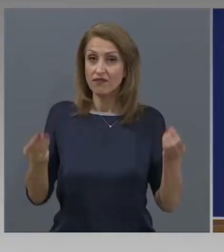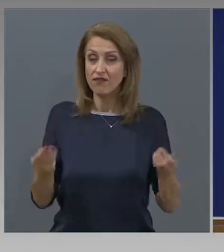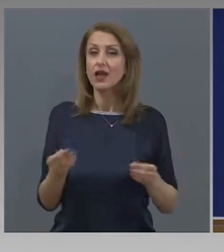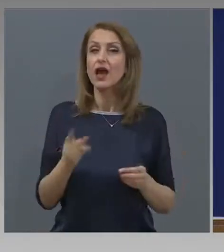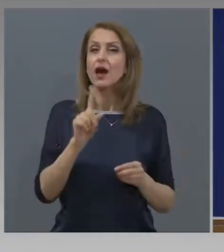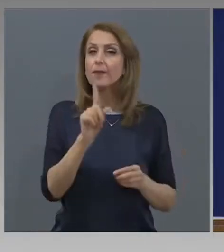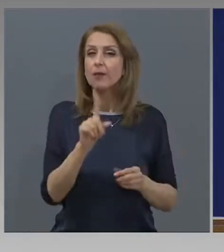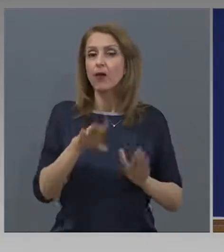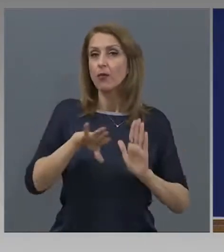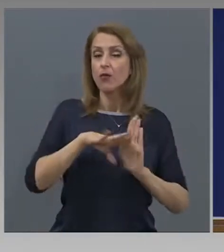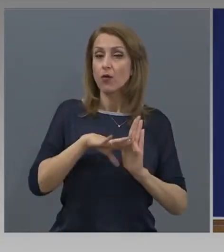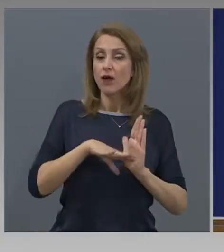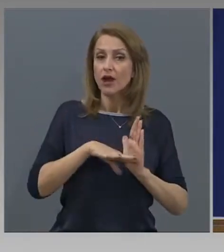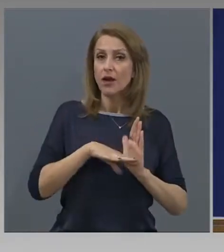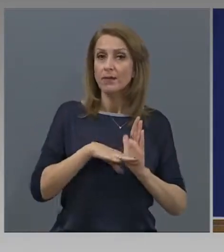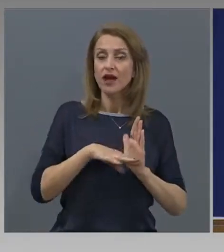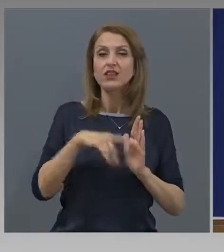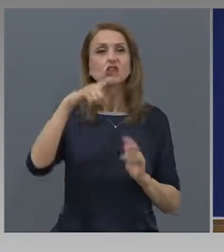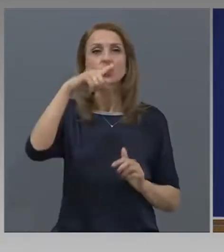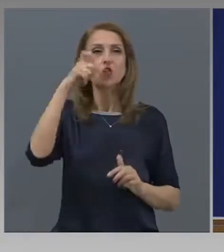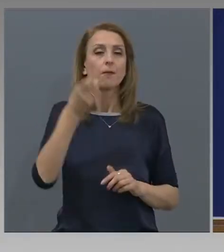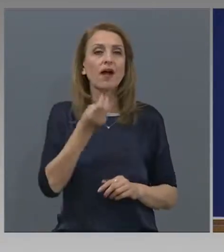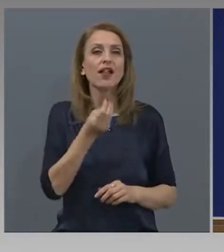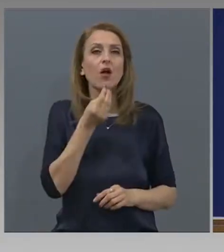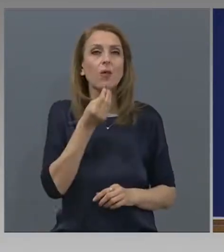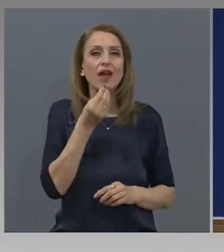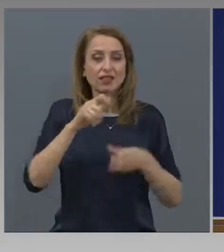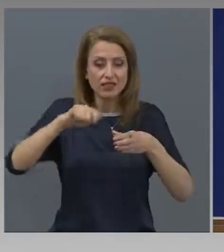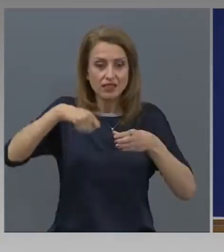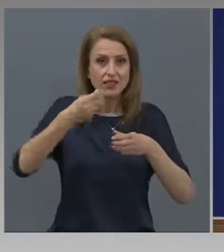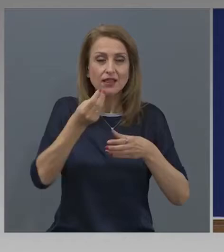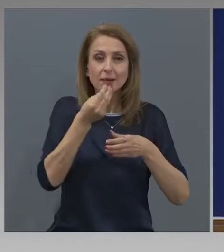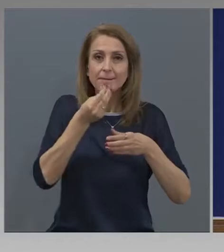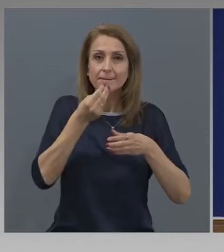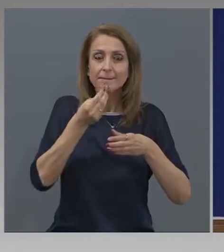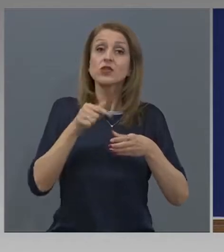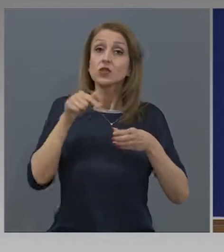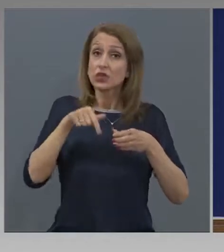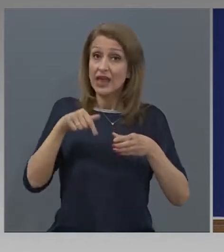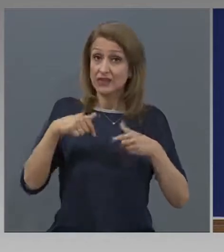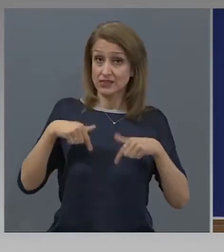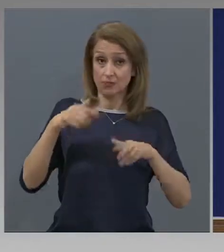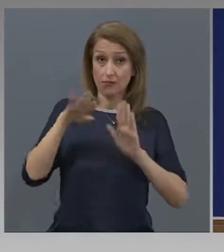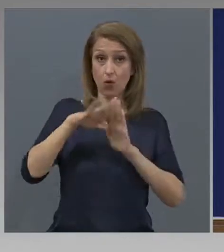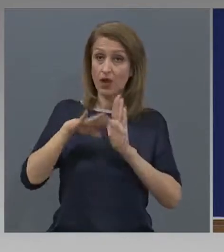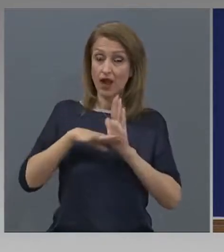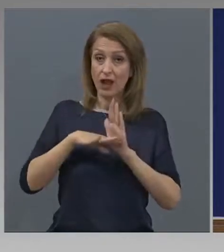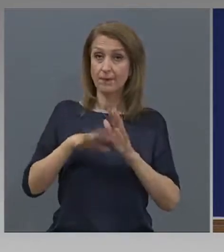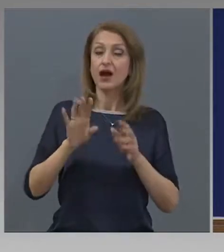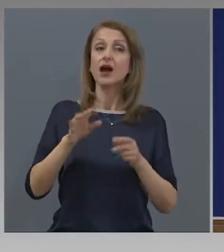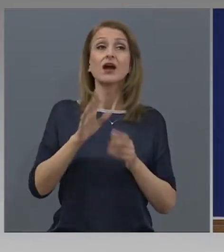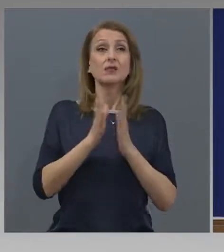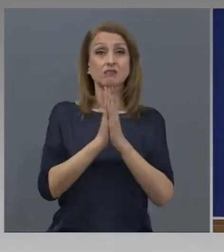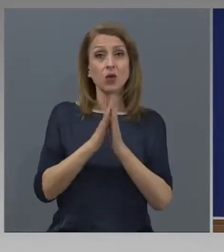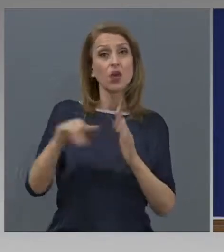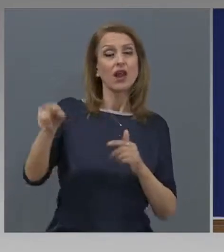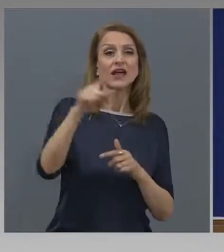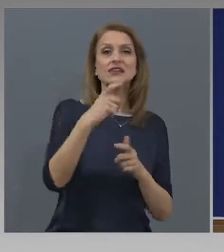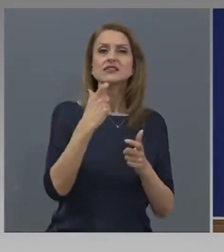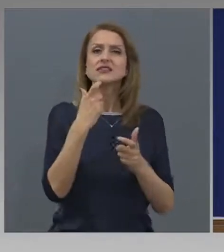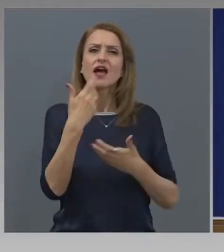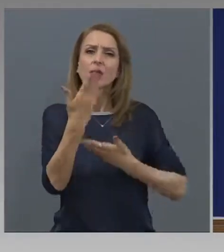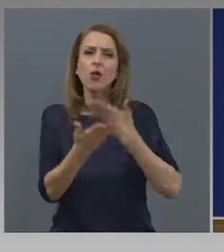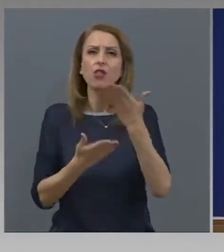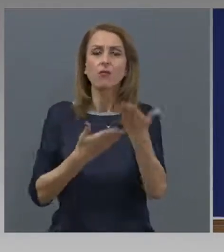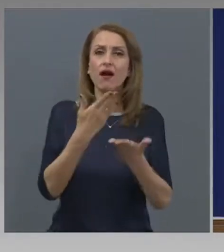програмата Топъл обяд, тази програма ще продължи. Заявления се приемат до 21